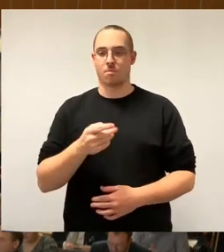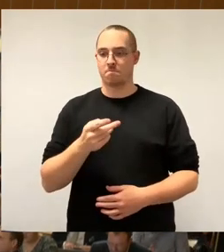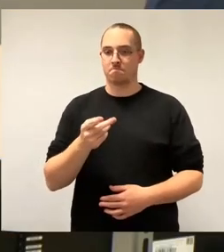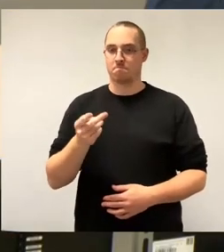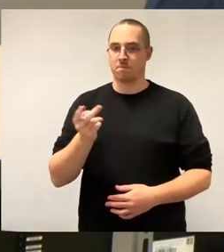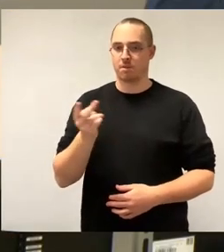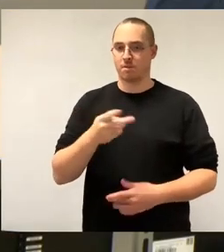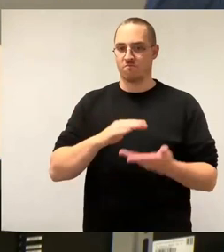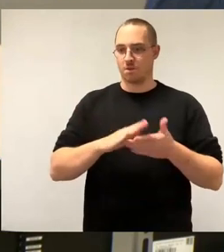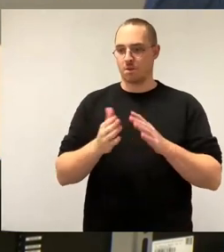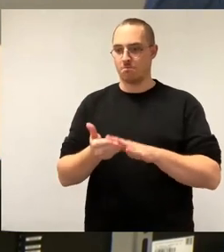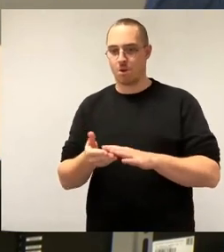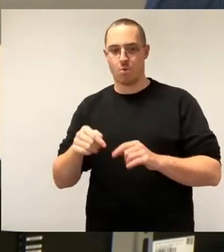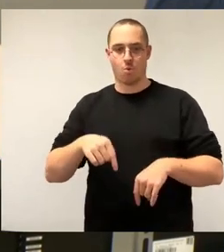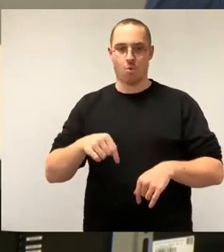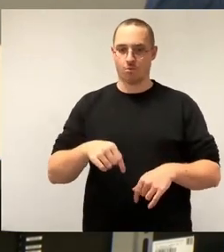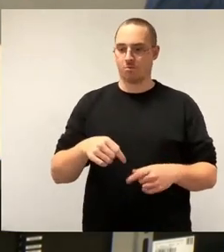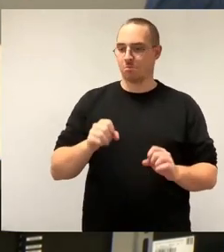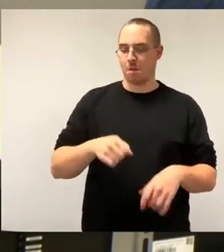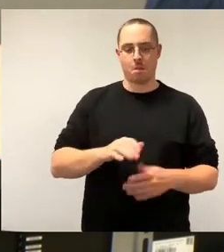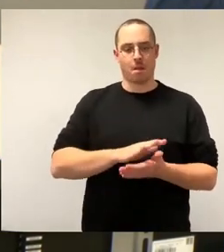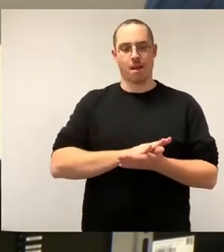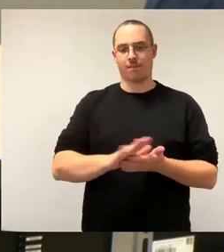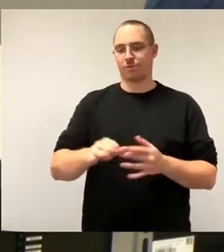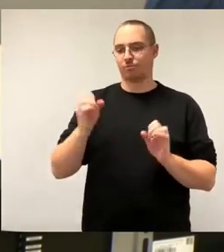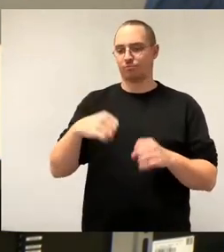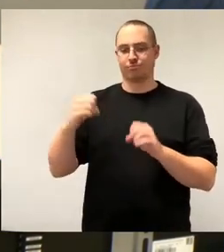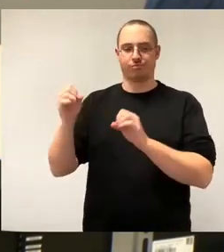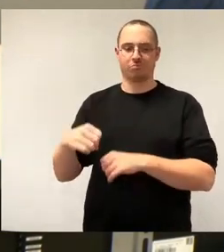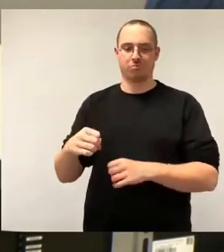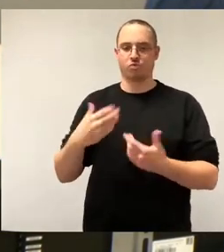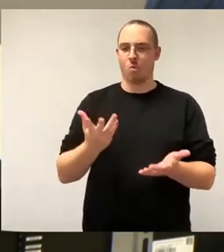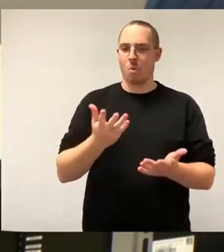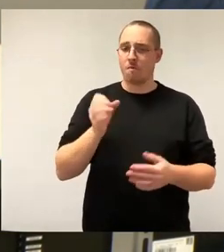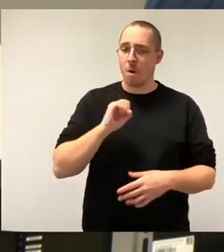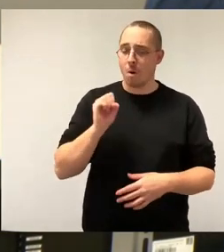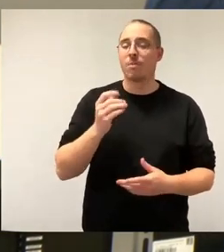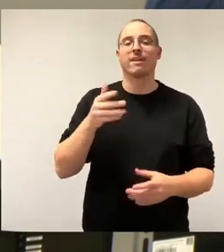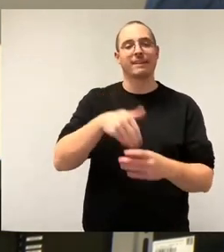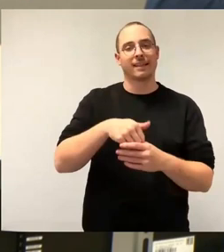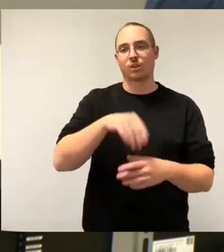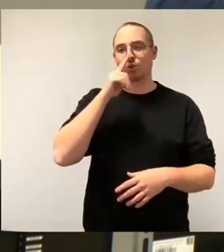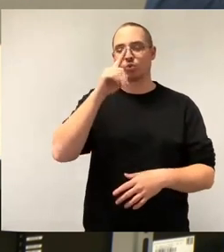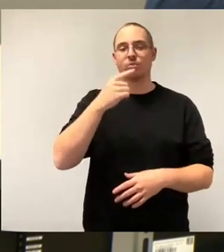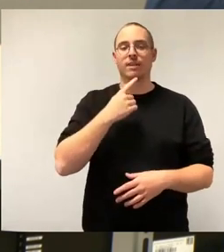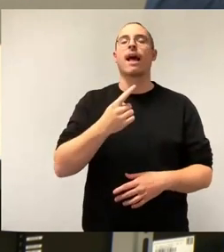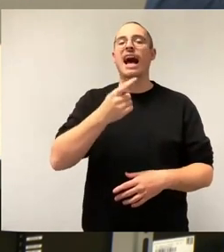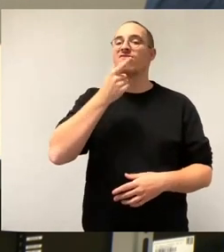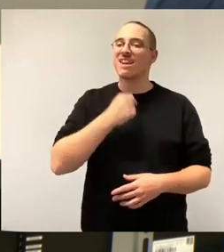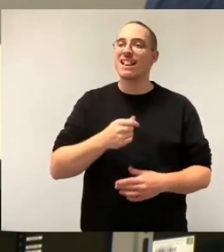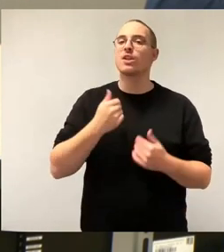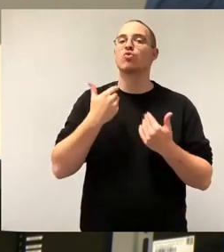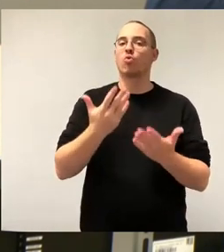zuzustimmen, ist, dass sie in der Sache eigentlich nur Absichtserklärung sind. Aber diese politische Absicht, die dahinter steht, muss man schon hinterfragen.